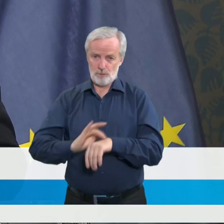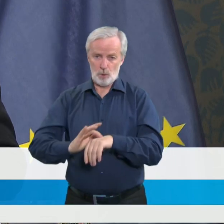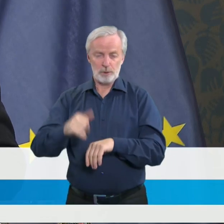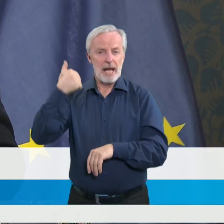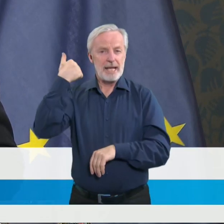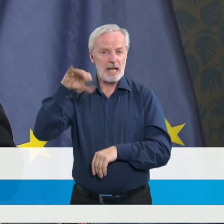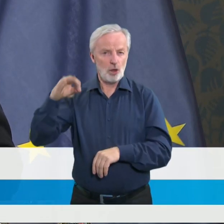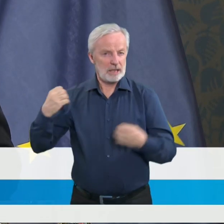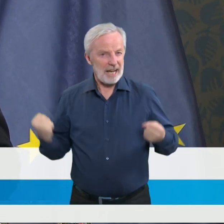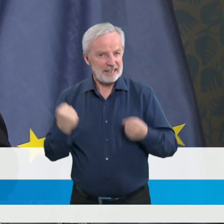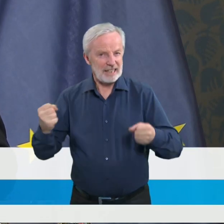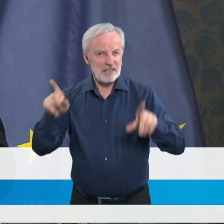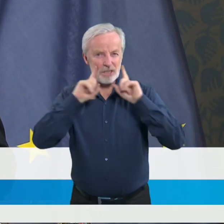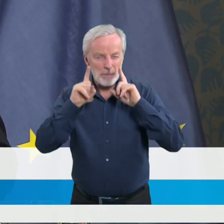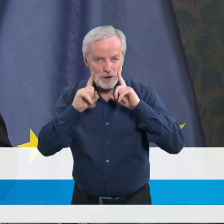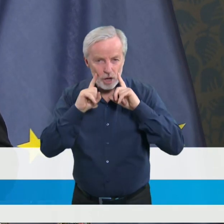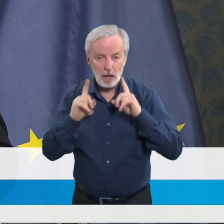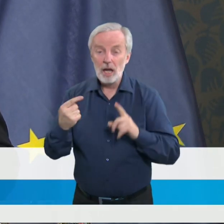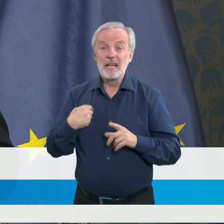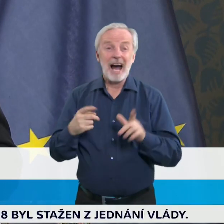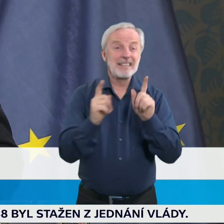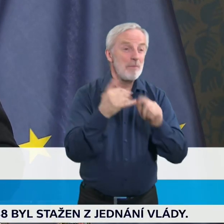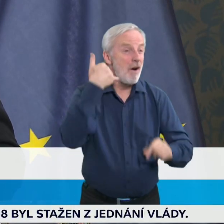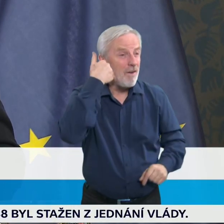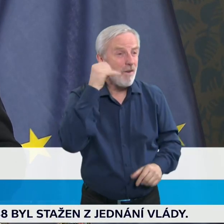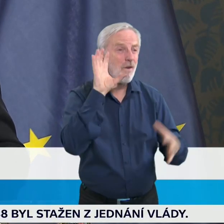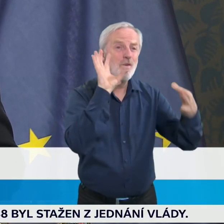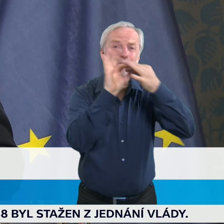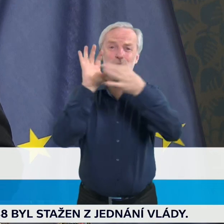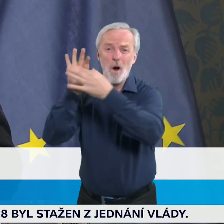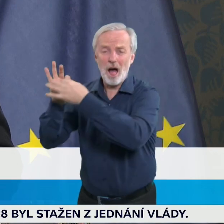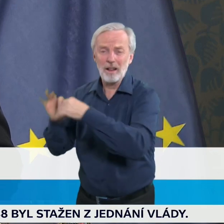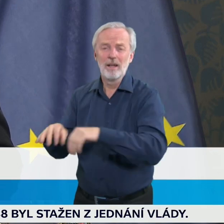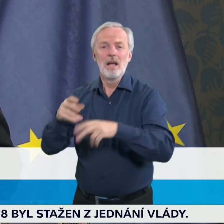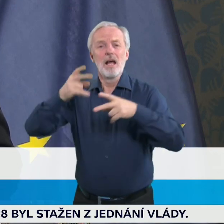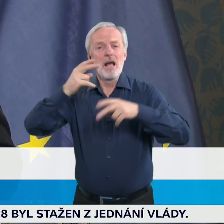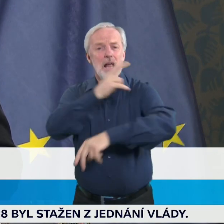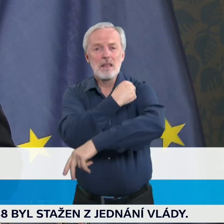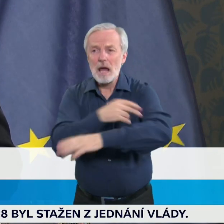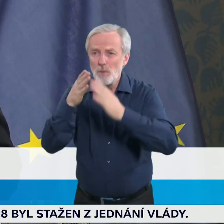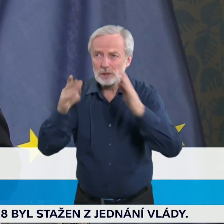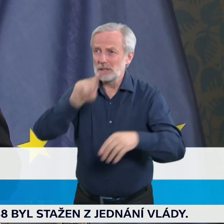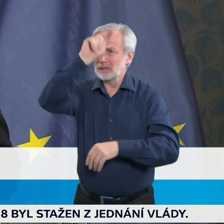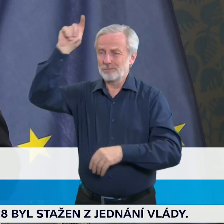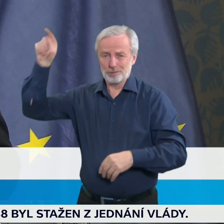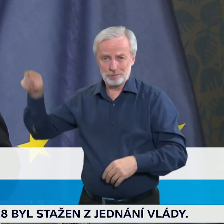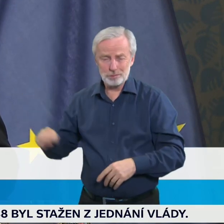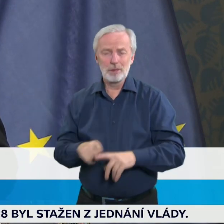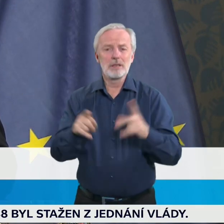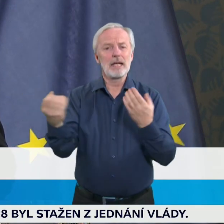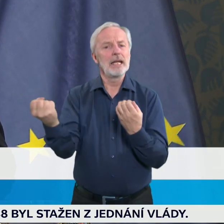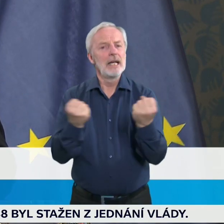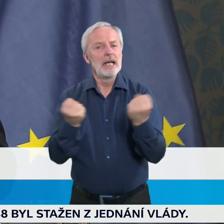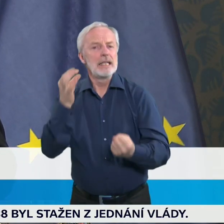opakovaně hovořil nejenom s vedoucími Lůžkového nebo Národního dispečinku Lůžkové intenzivní péče.